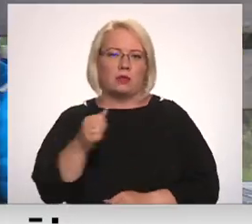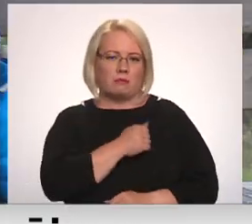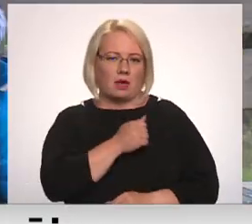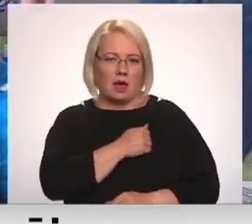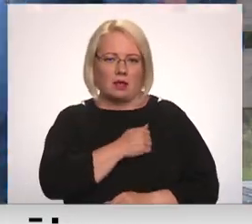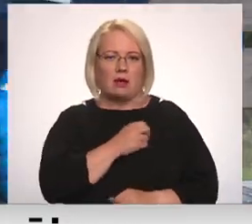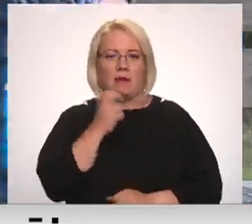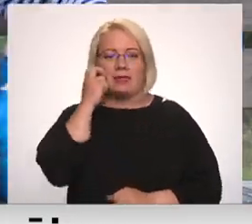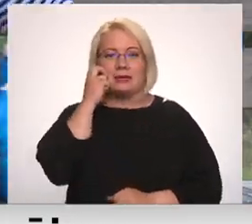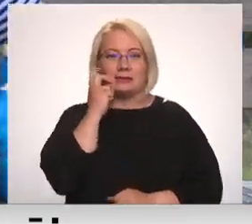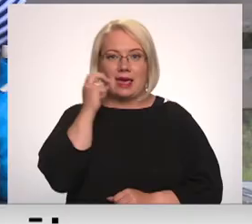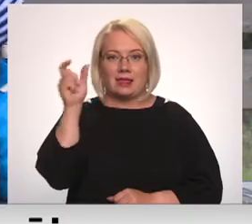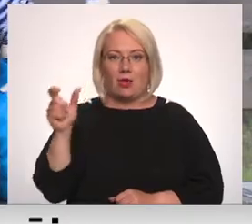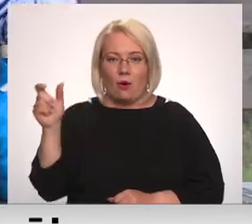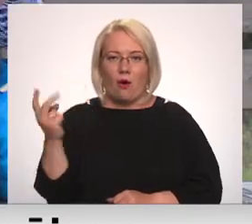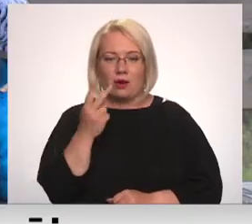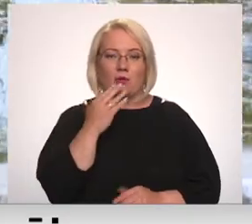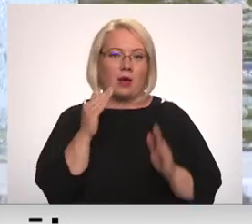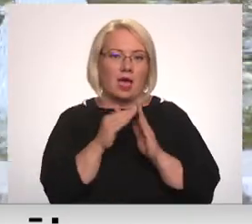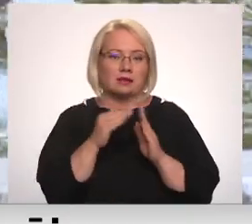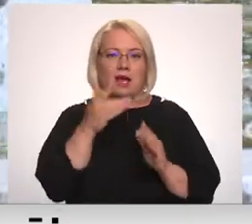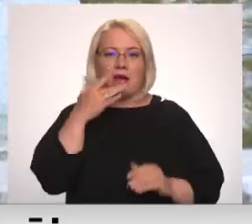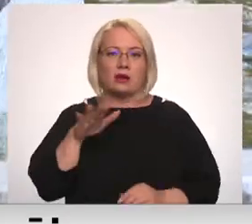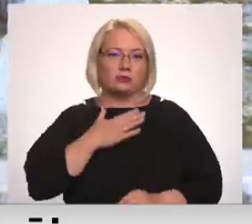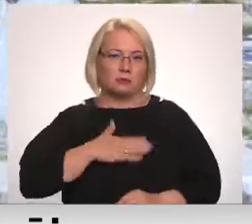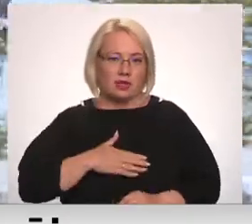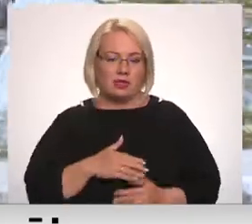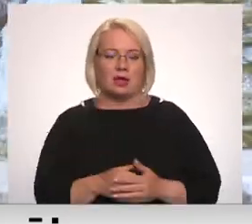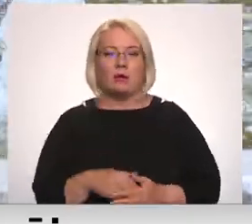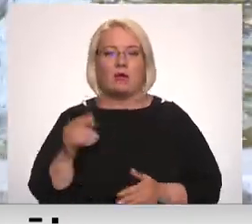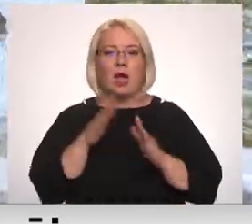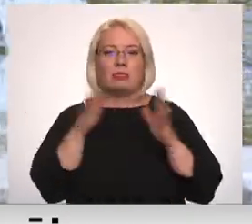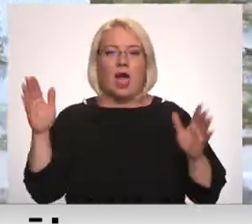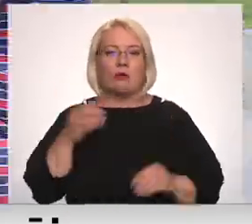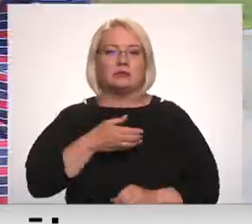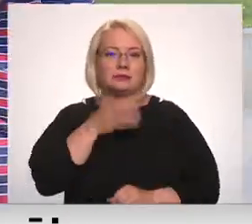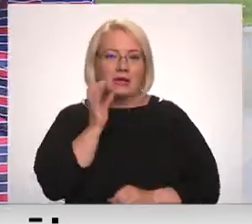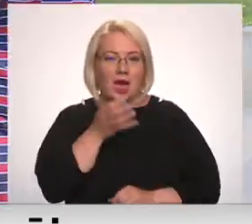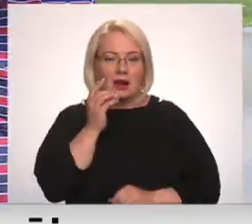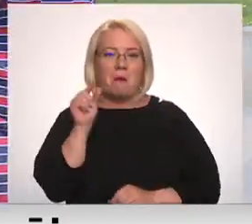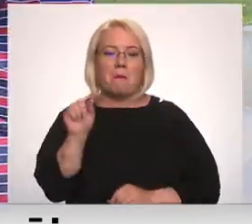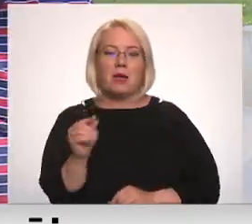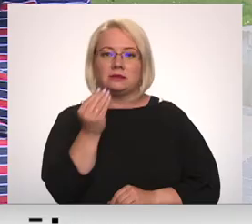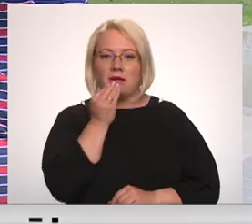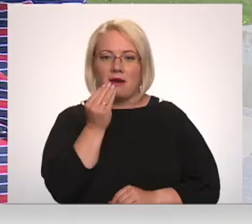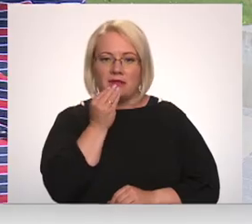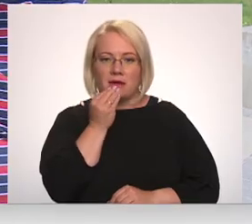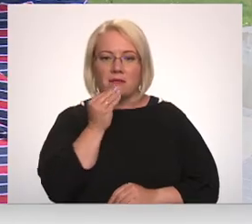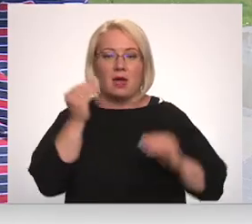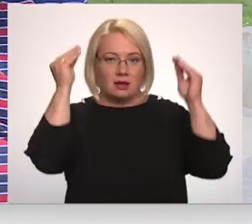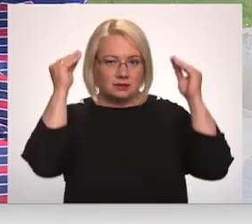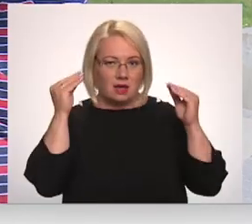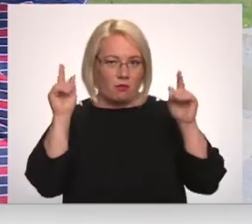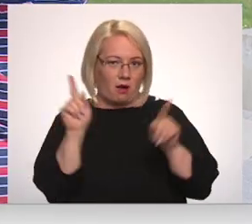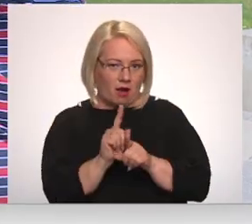Bet senioru pārim no rēzeknes tveic patīkot. Daudz dzeram, maz ēdam. Cēpuri jums ir? Jā.